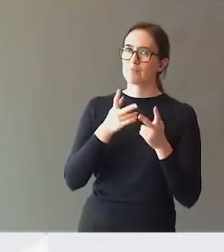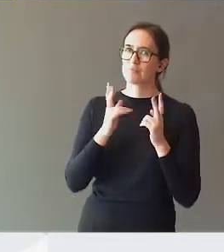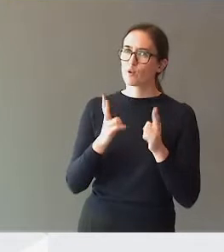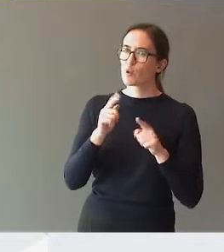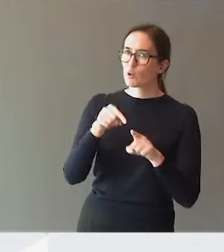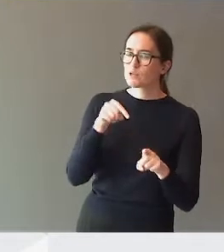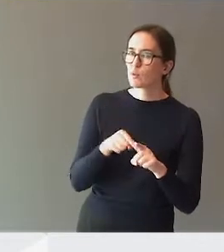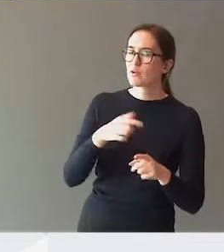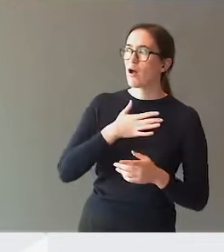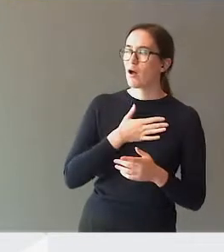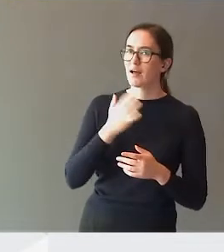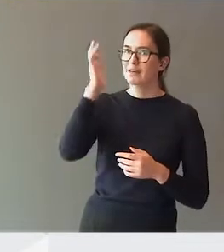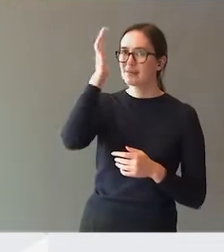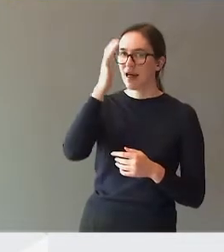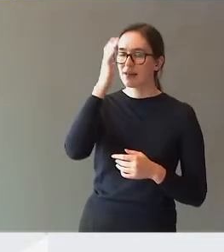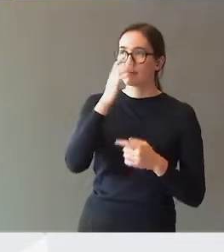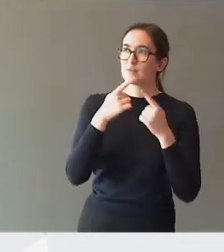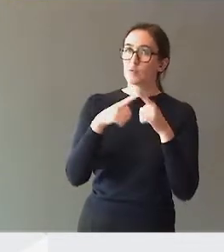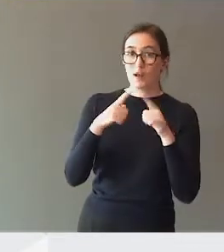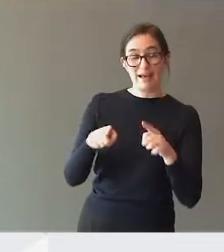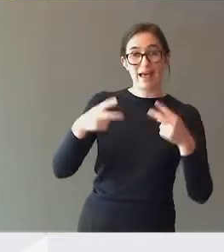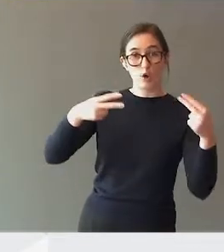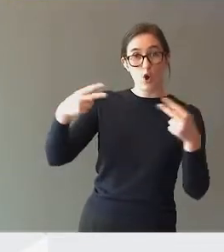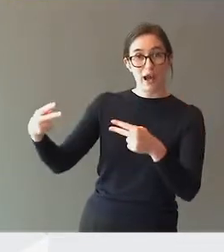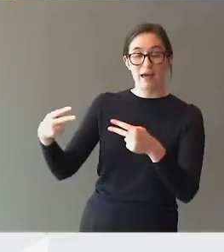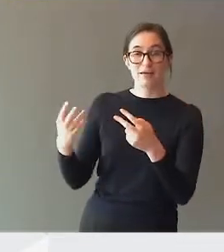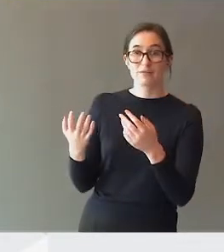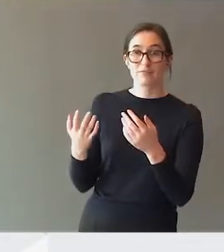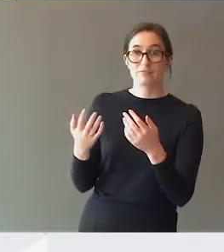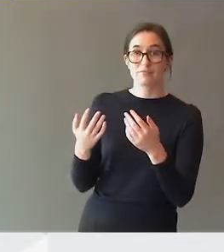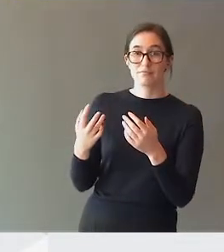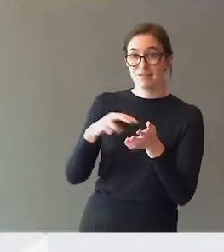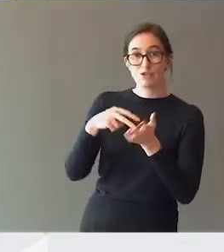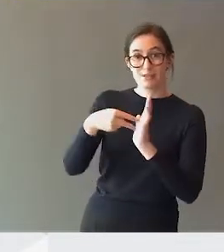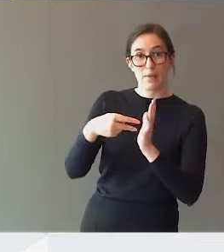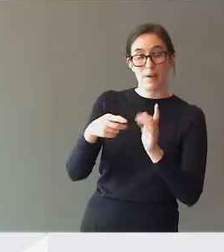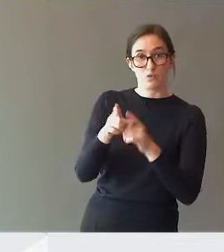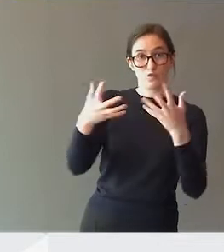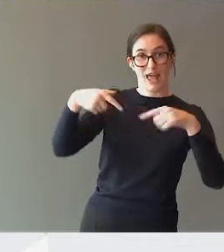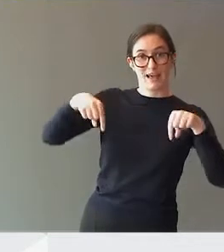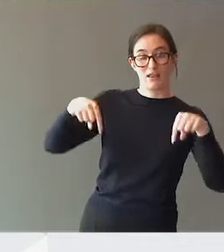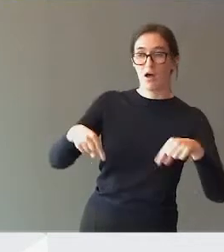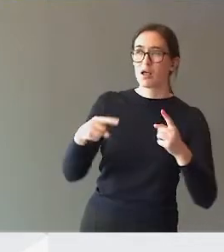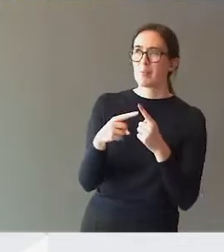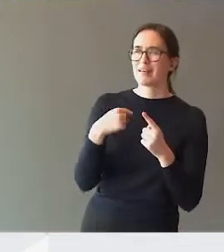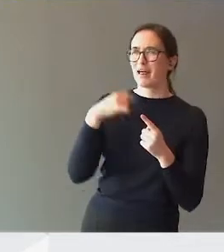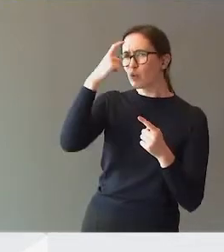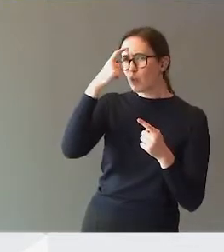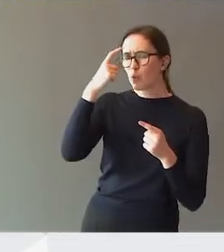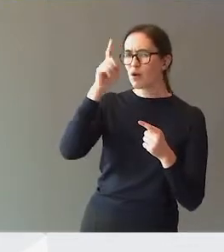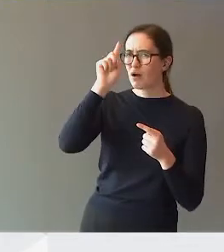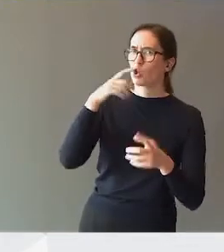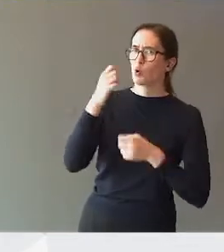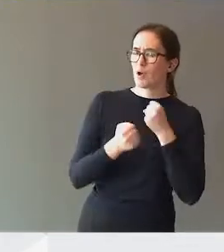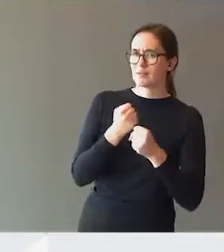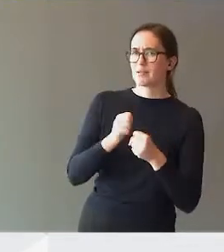utgangspunktet tenkt ulike roller i systemet sånn som det fungerer i dag, men jeg tror nok at dette kan gjøres